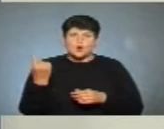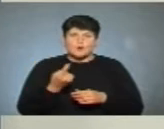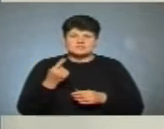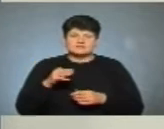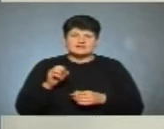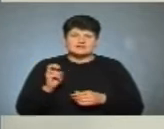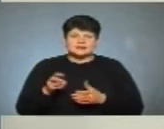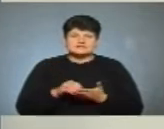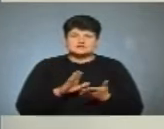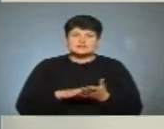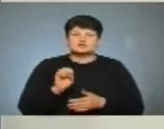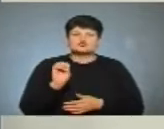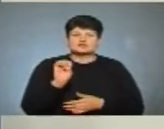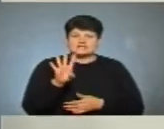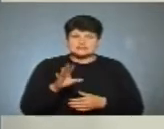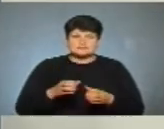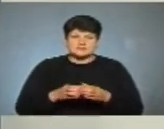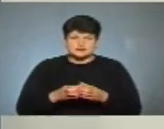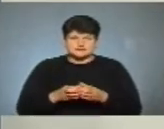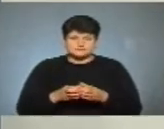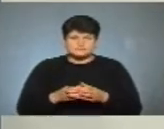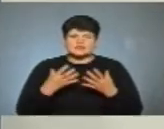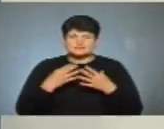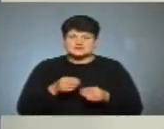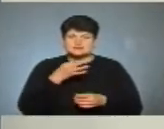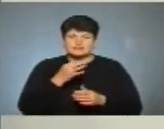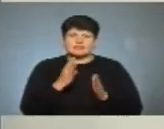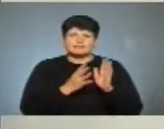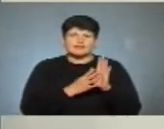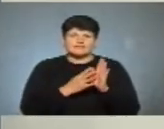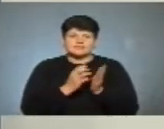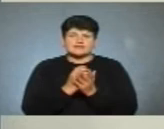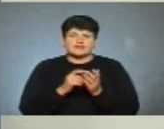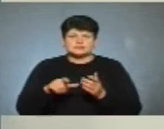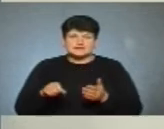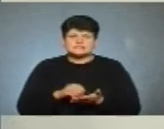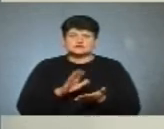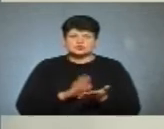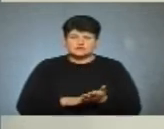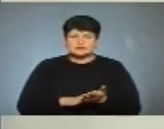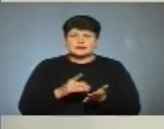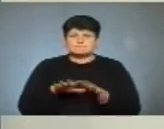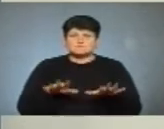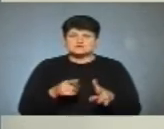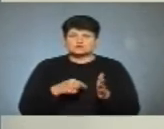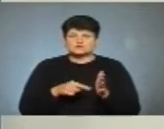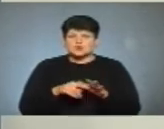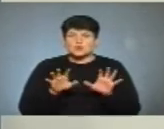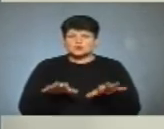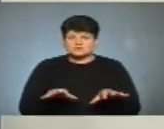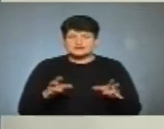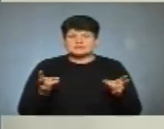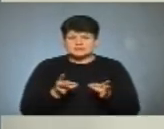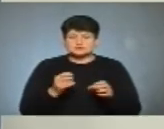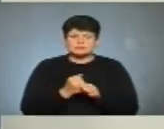ТВК зареєструвала 14 партій, і вже було зазначено 9 кандидатів зареєстровано на посаду Тернопільського міського голови. Ну і варто